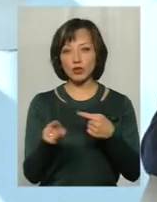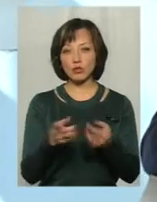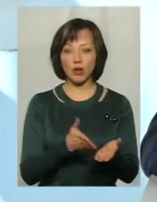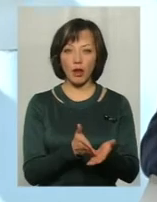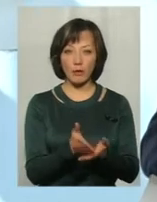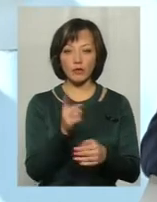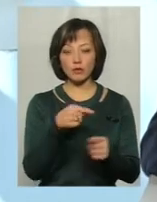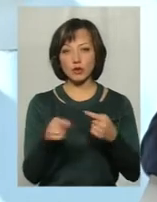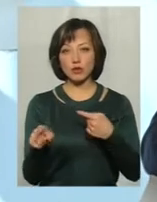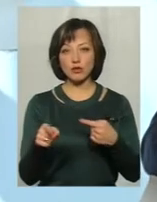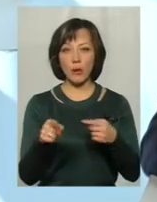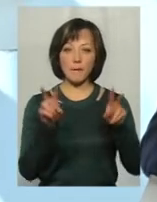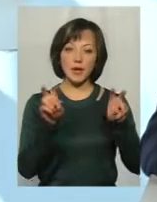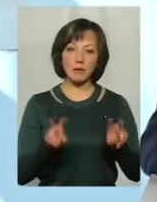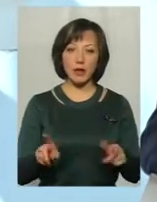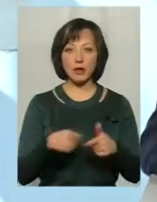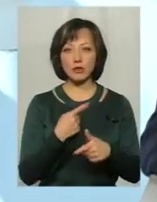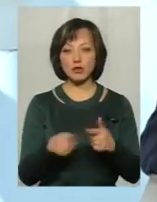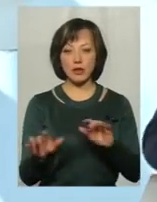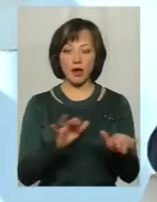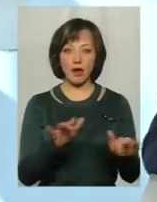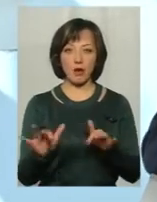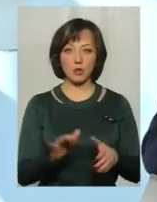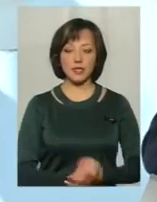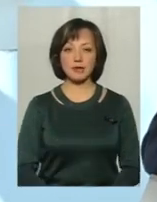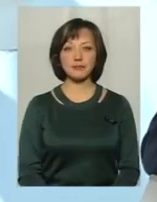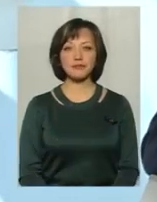напрямку, в тому чи іншому предметі, чи десь якісь діяльності.